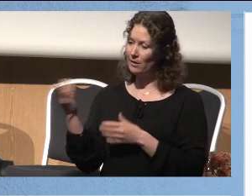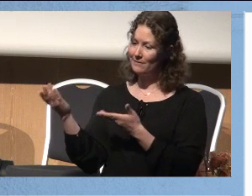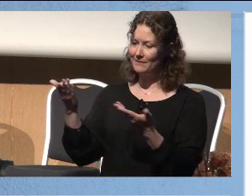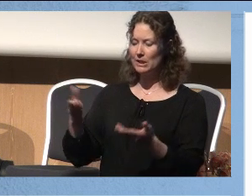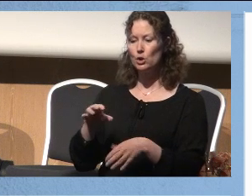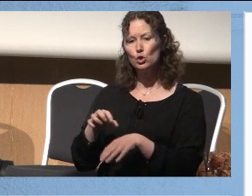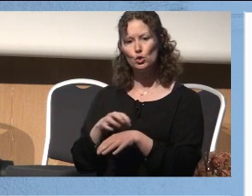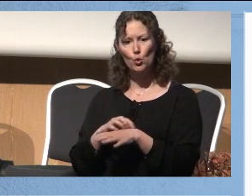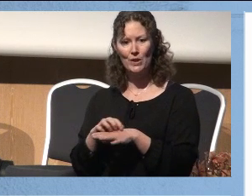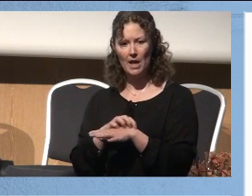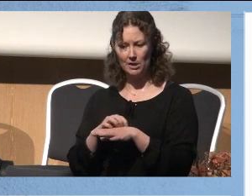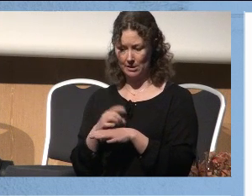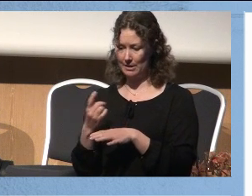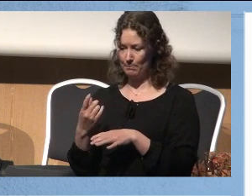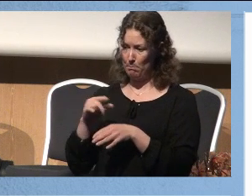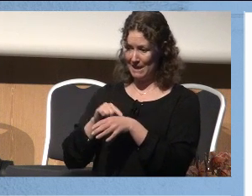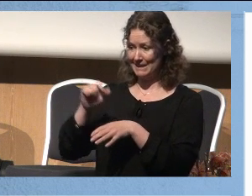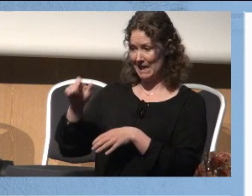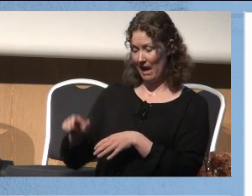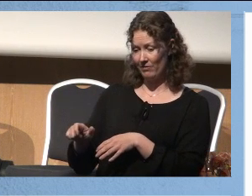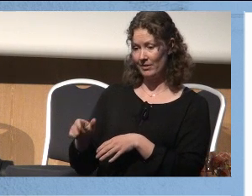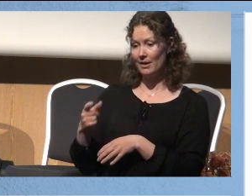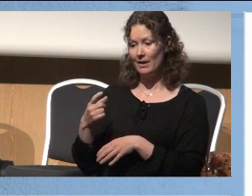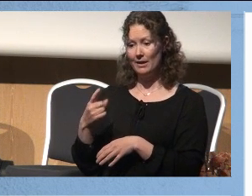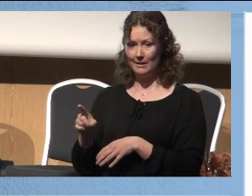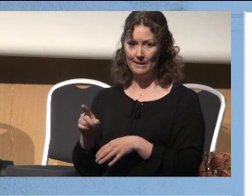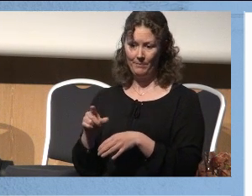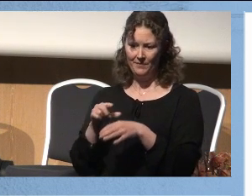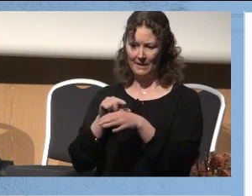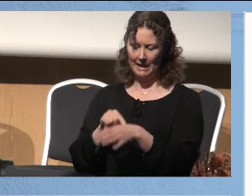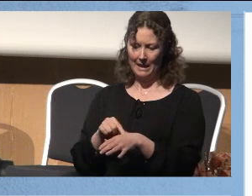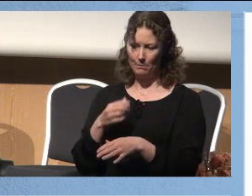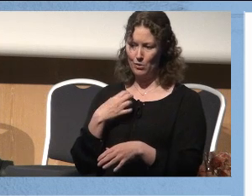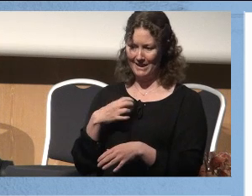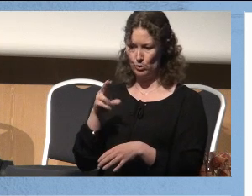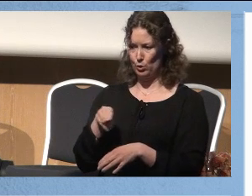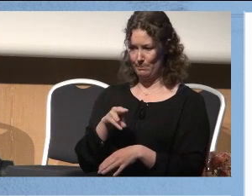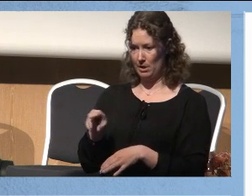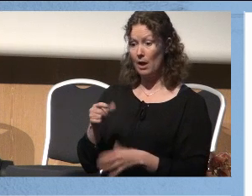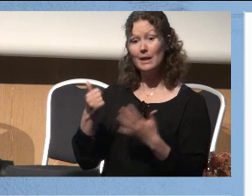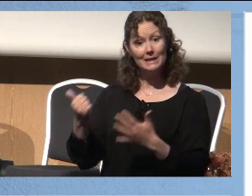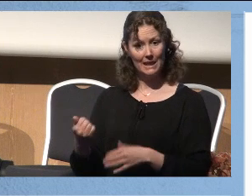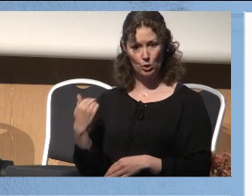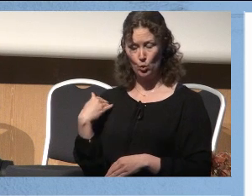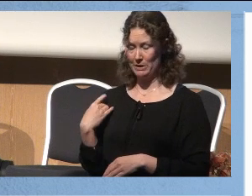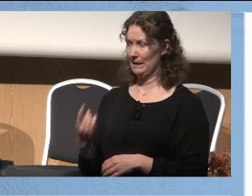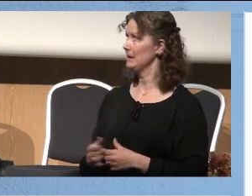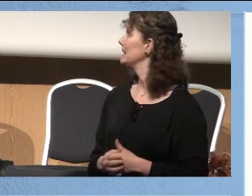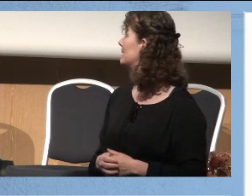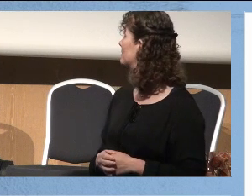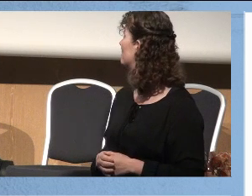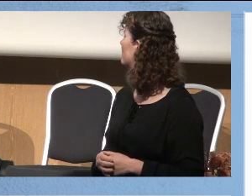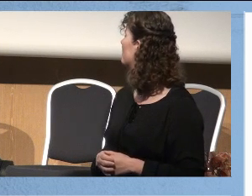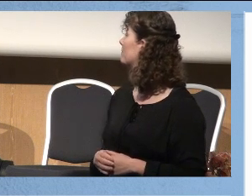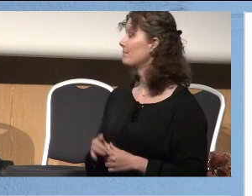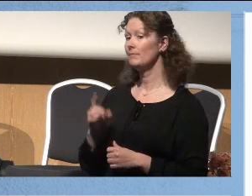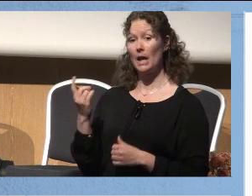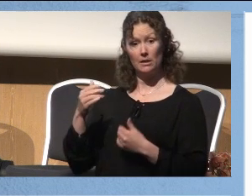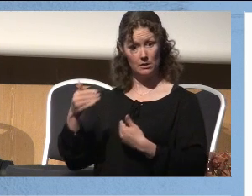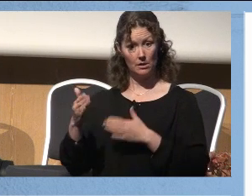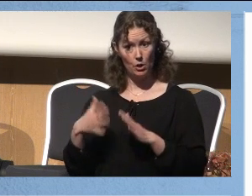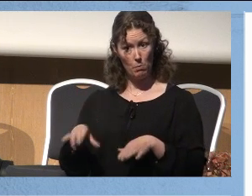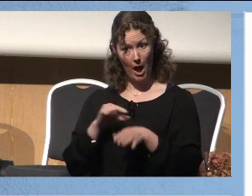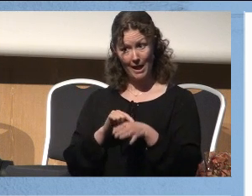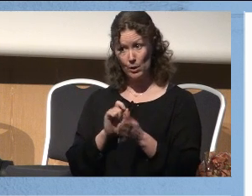horeasisutslettet til pasient til hudleggen på Rikshospitalet. Det er seks år siden. Er dette standard på alle